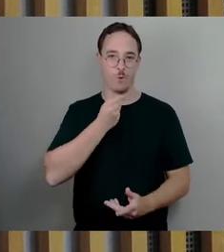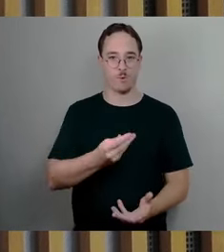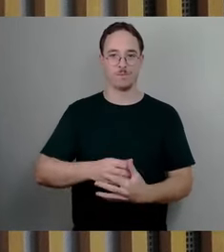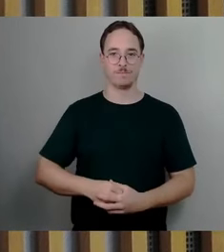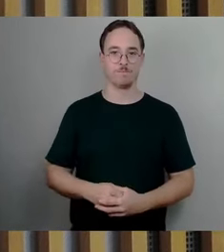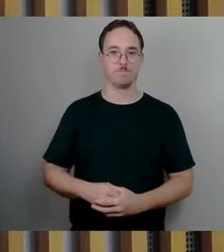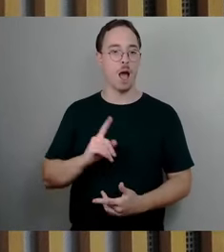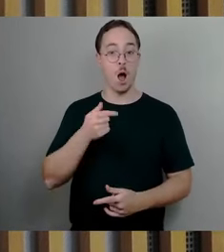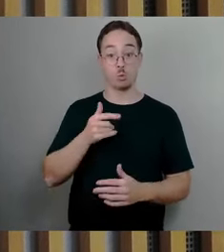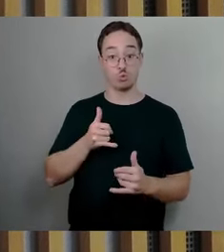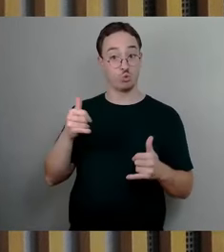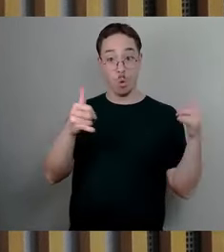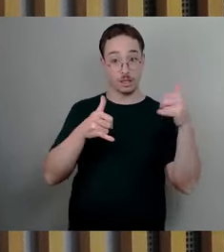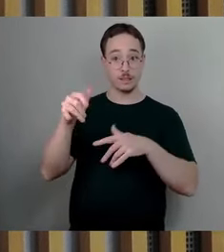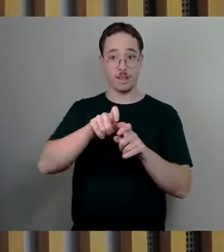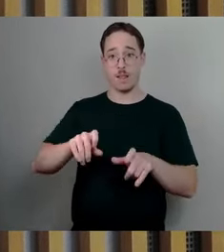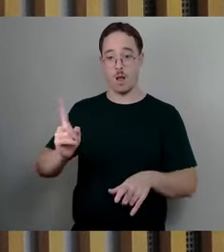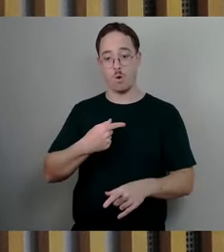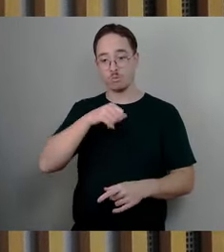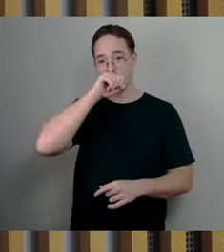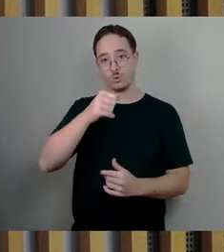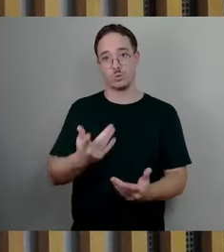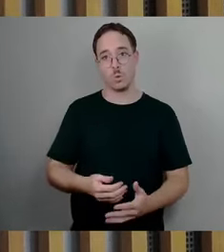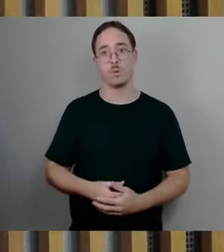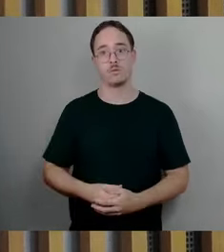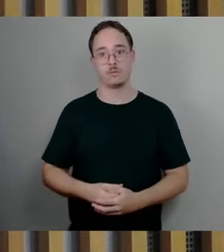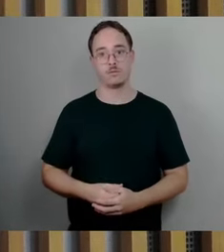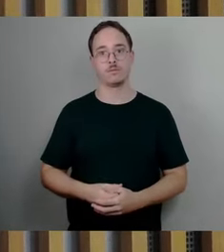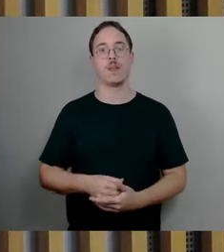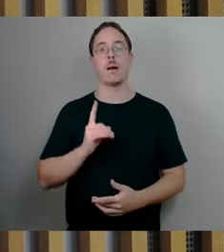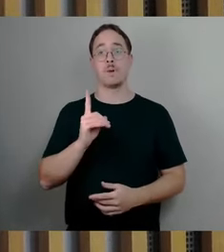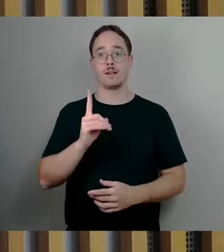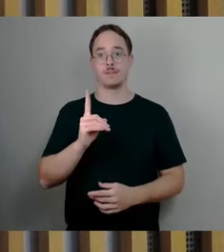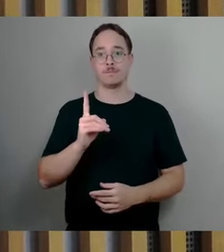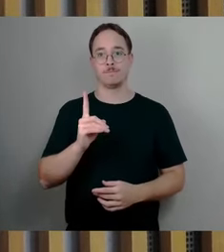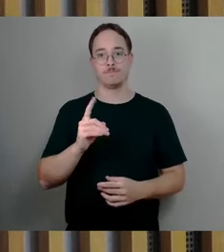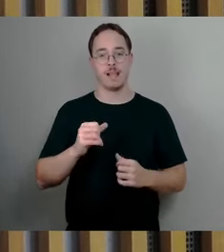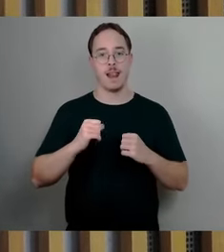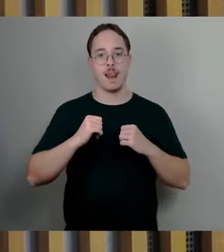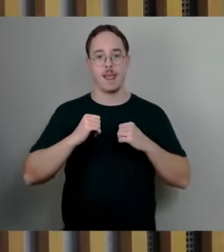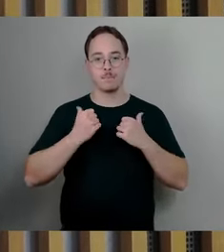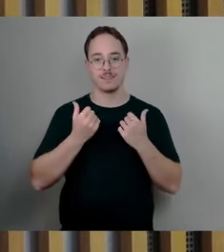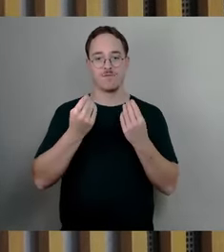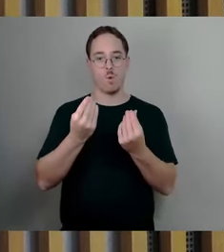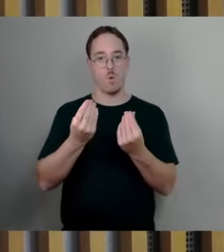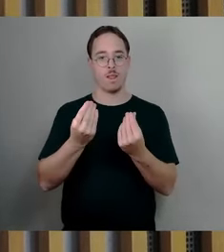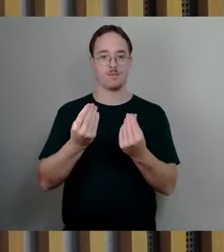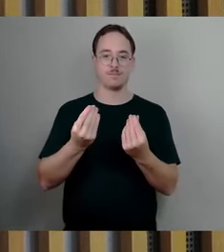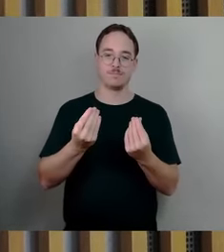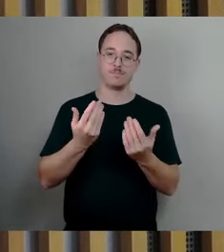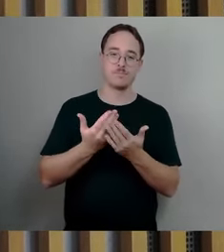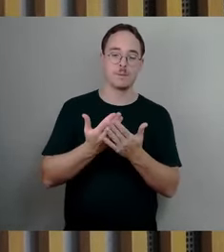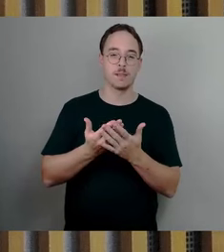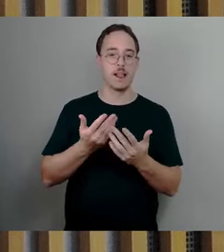Lebensgefühl, insbesondere in der Altstadt, regelmäßig dadurch